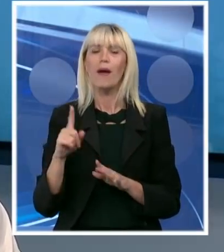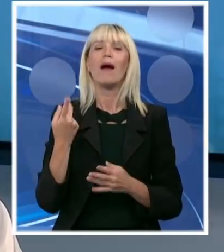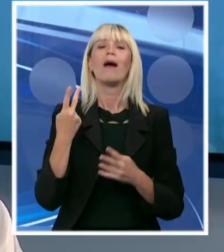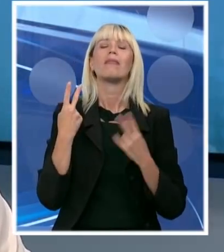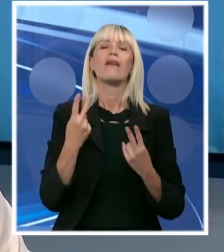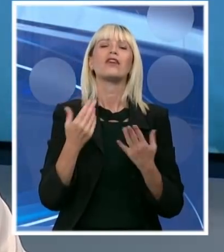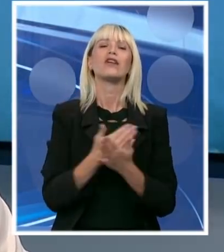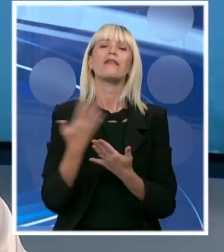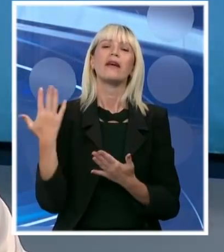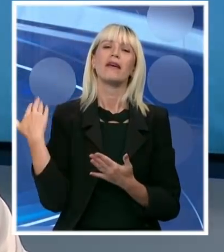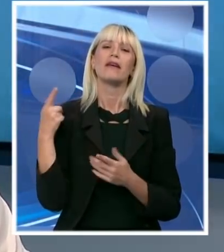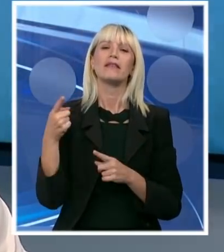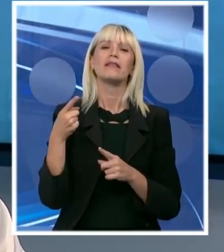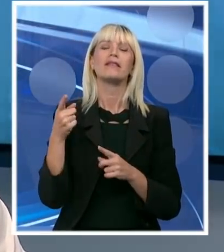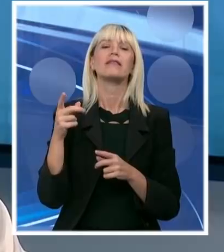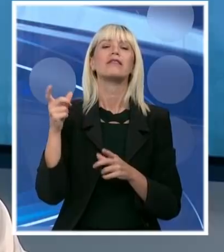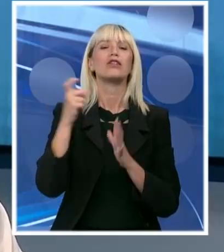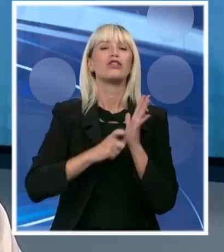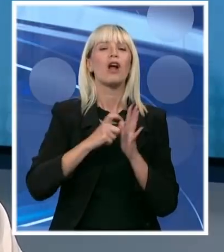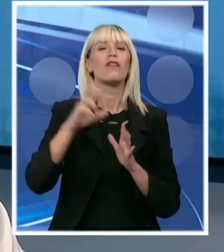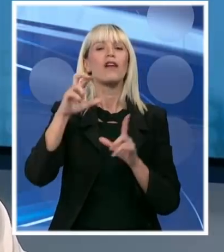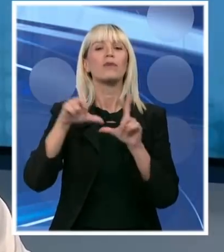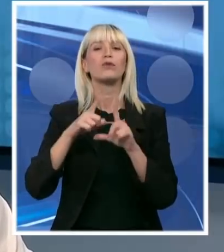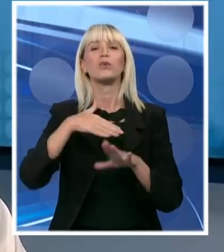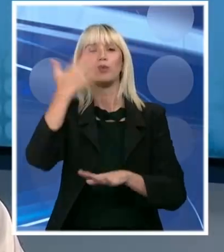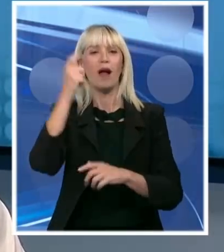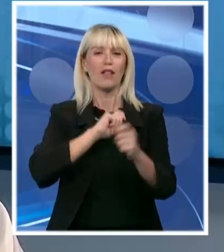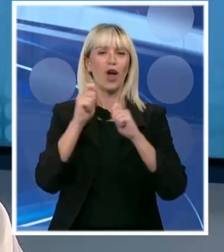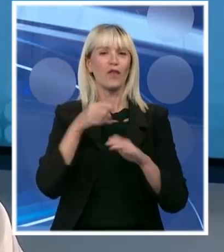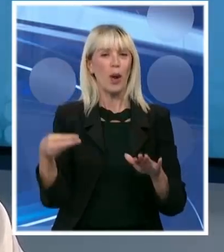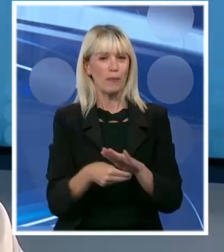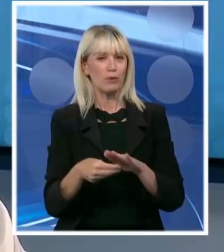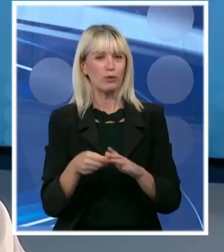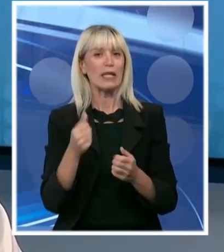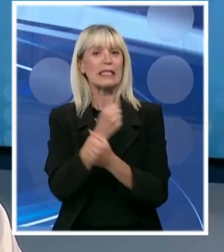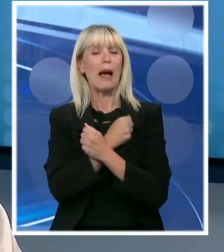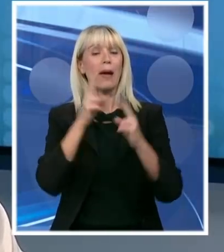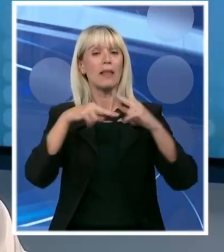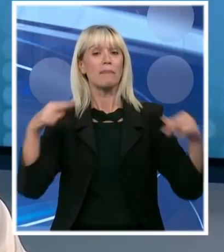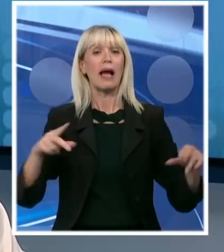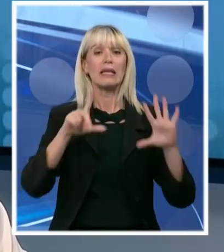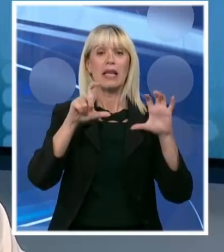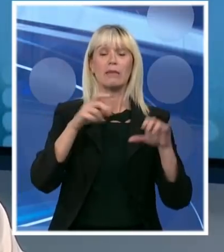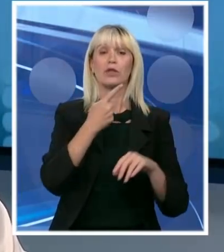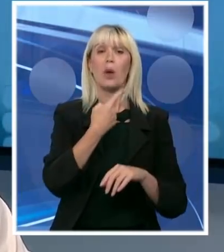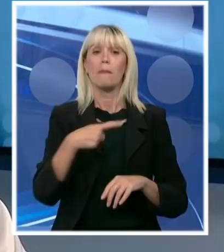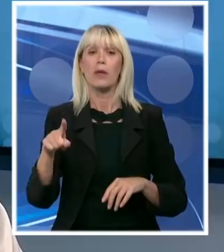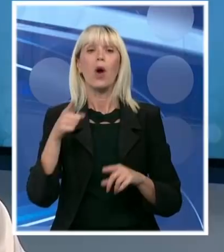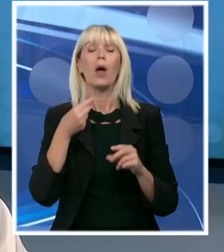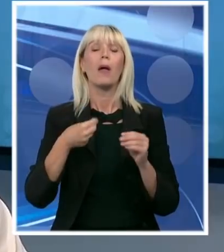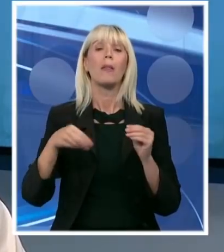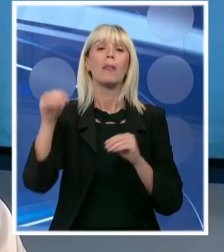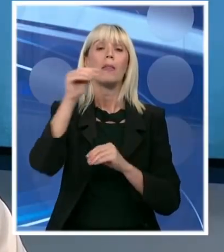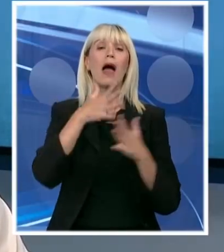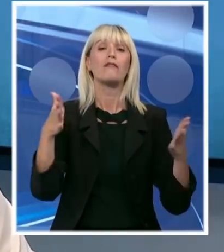članice Evropske unije postigli dogovori oko ekonomskog paketa pomoći i oko budžeta. Zapadnom Balkanu 700 miliona od toga najveći deo prema rečima sema